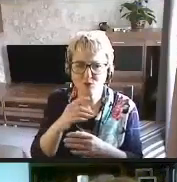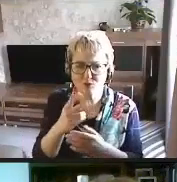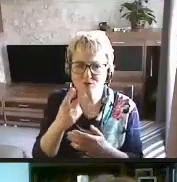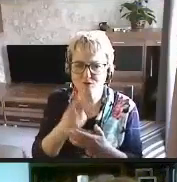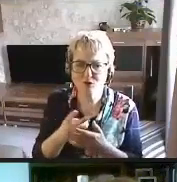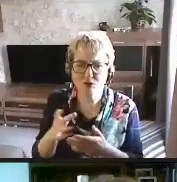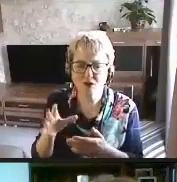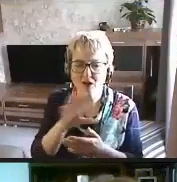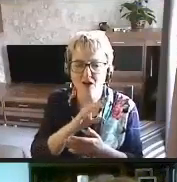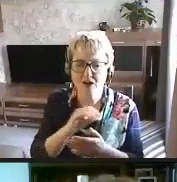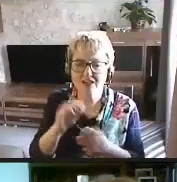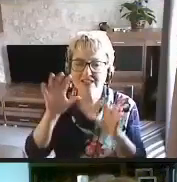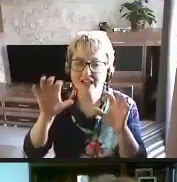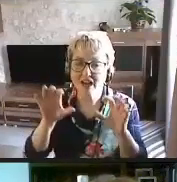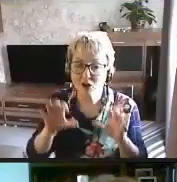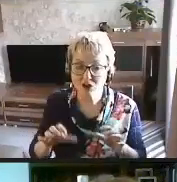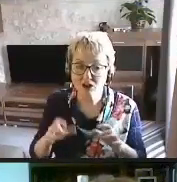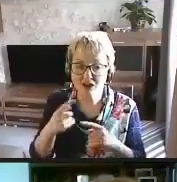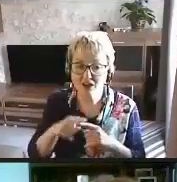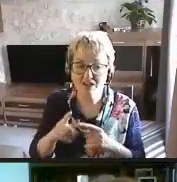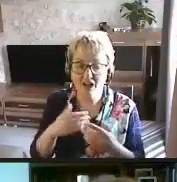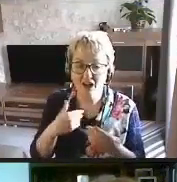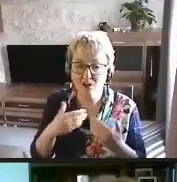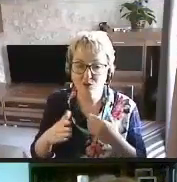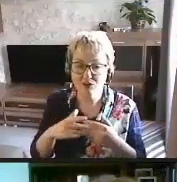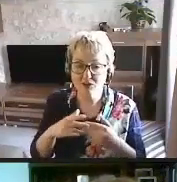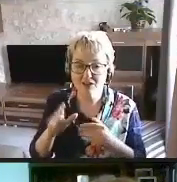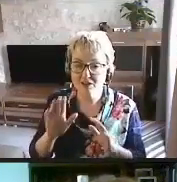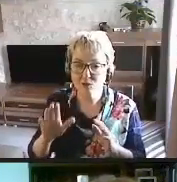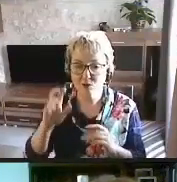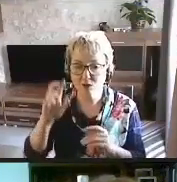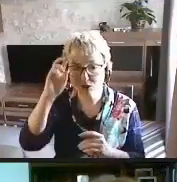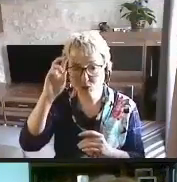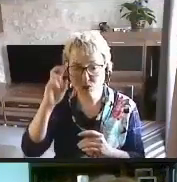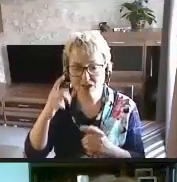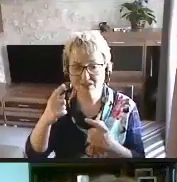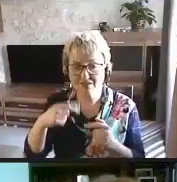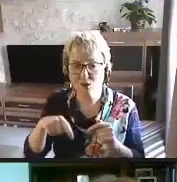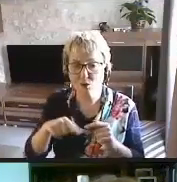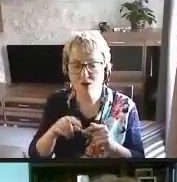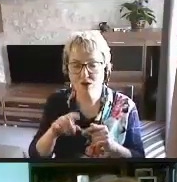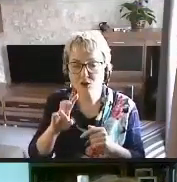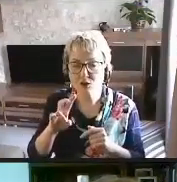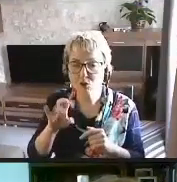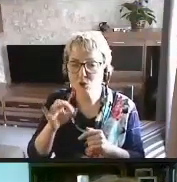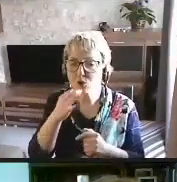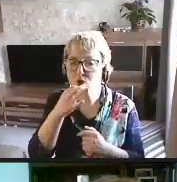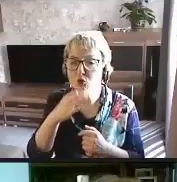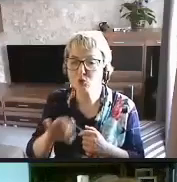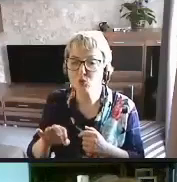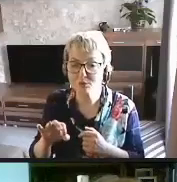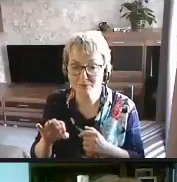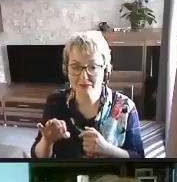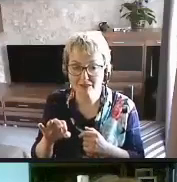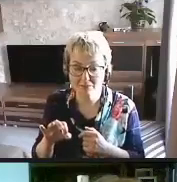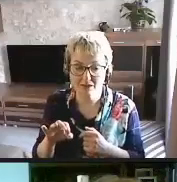Законодательство это относится не только к государственным органам, но к любым